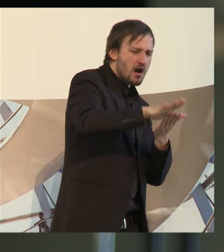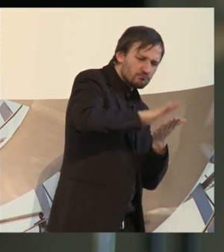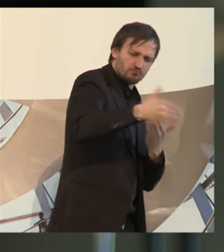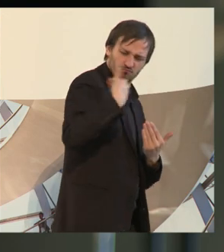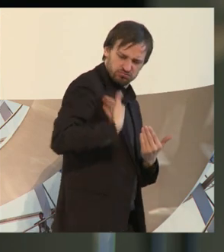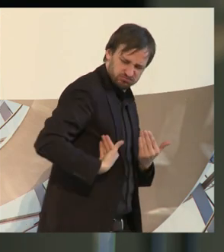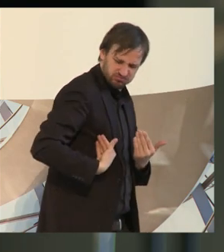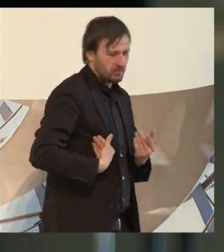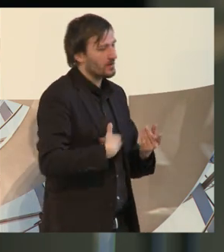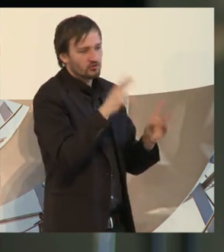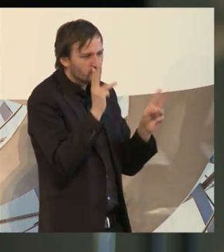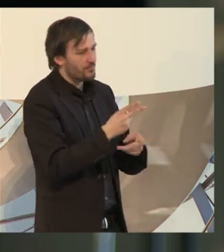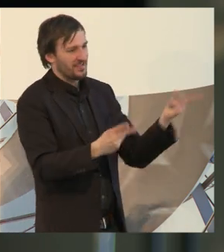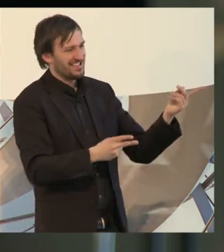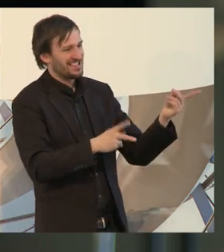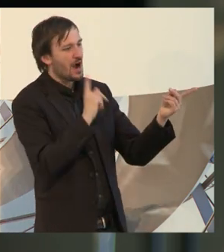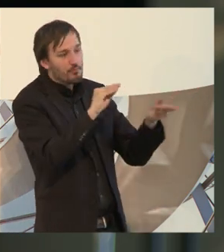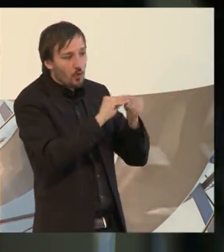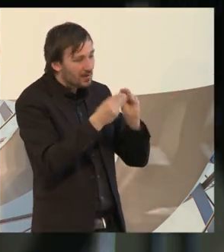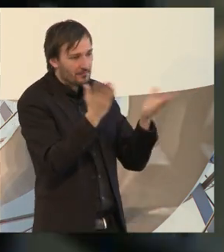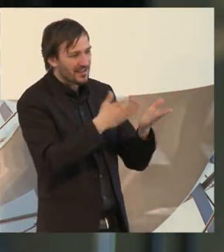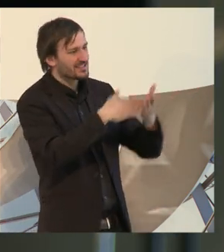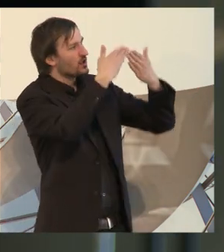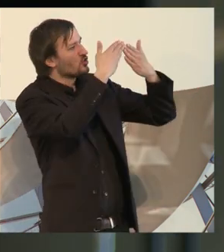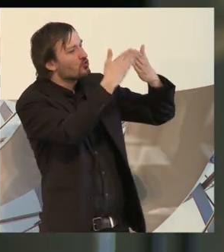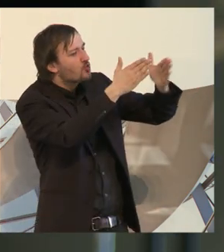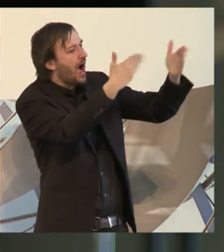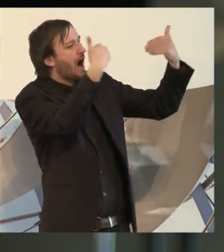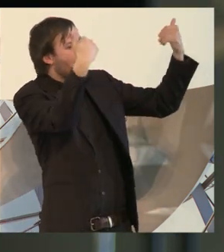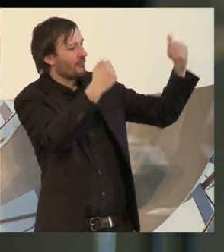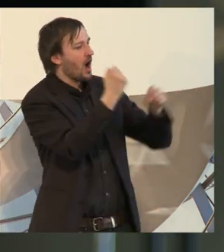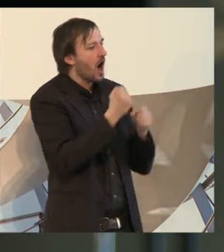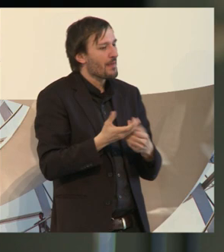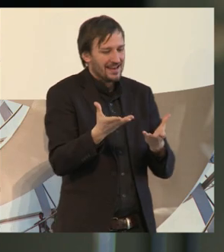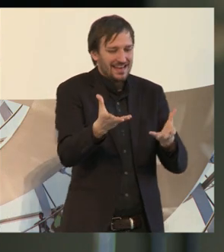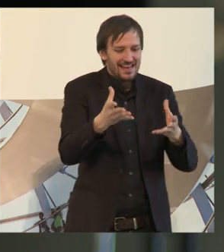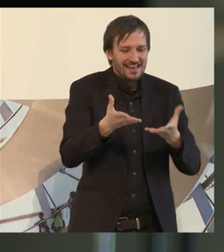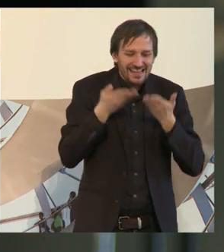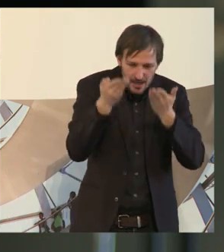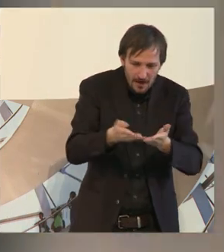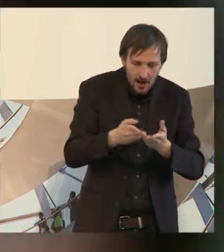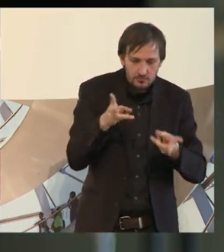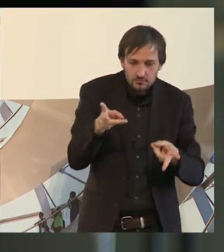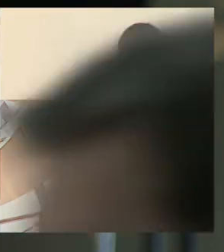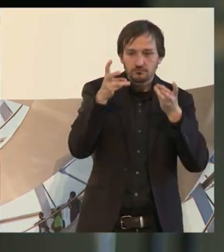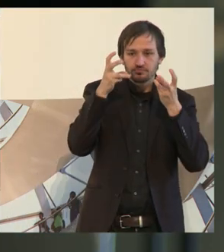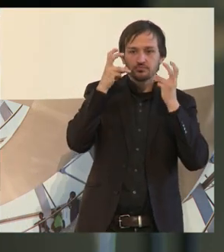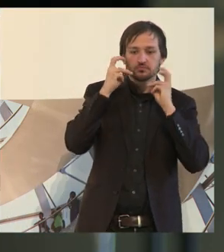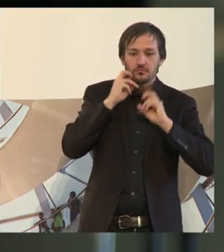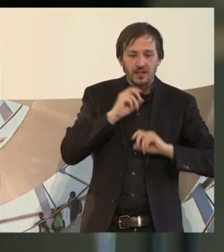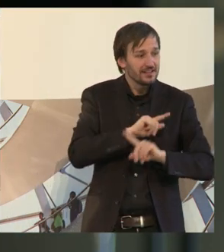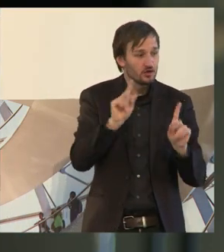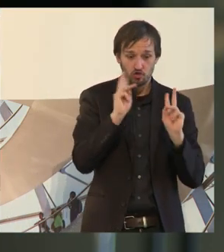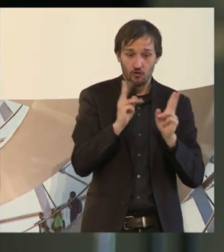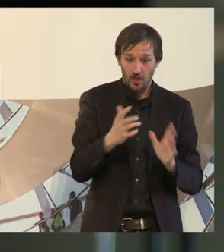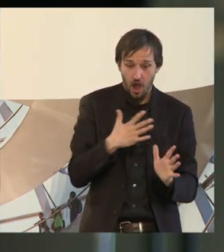Problem ist es aber, die Tür zu öffnen, dass die Arbeitgeber zuhören und nicht direkt erschrecken und sagen, mit der Sache